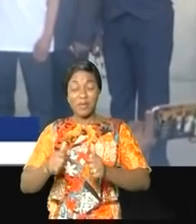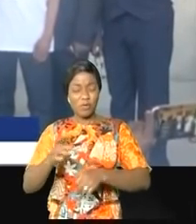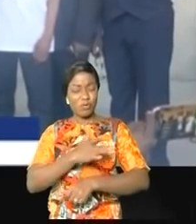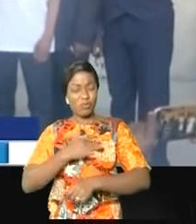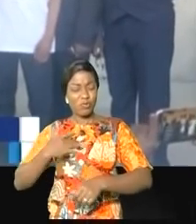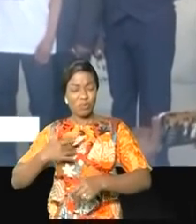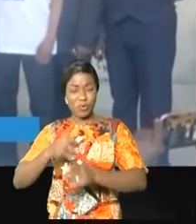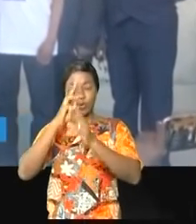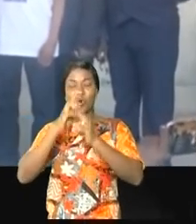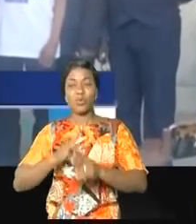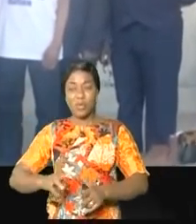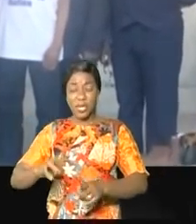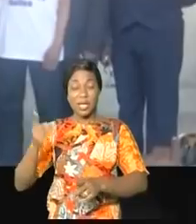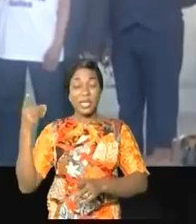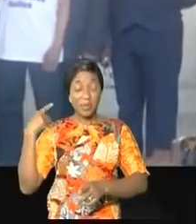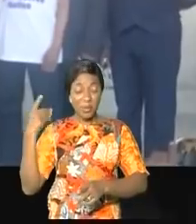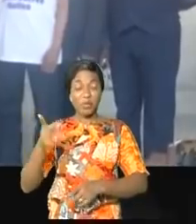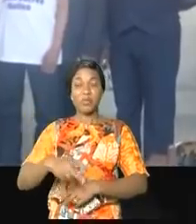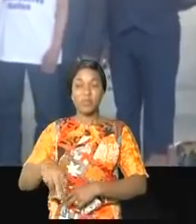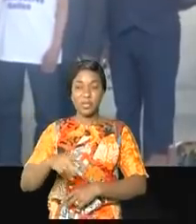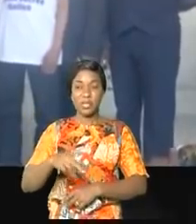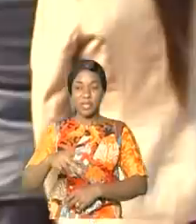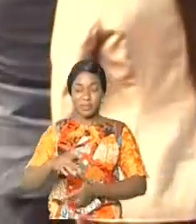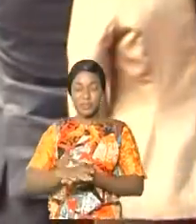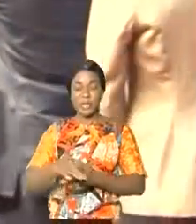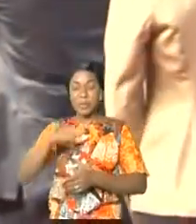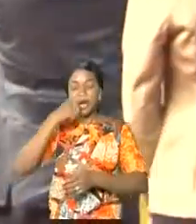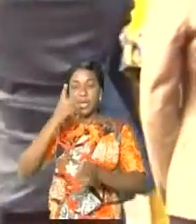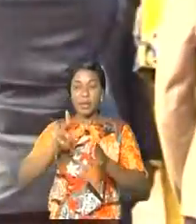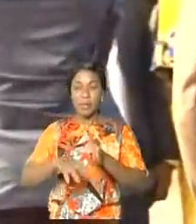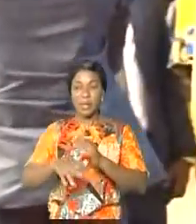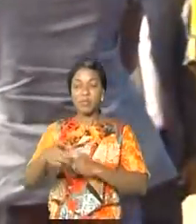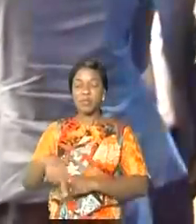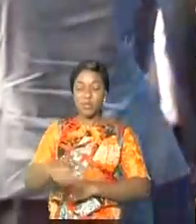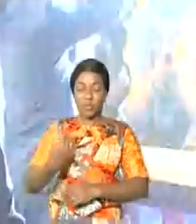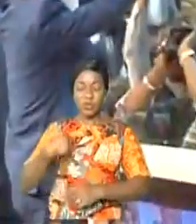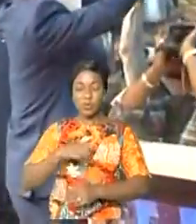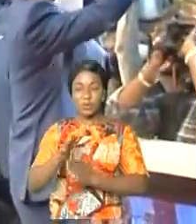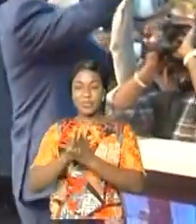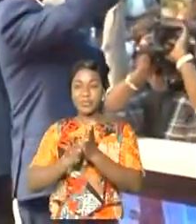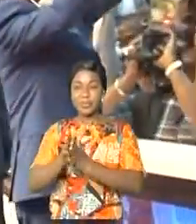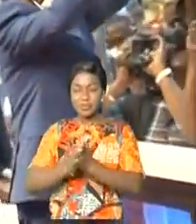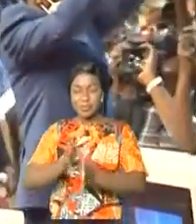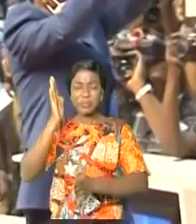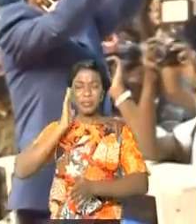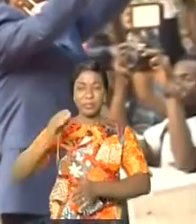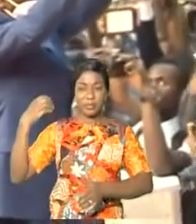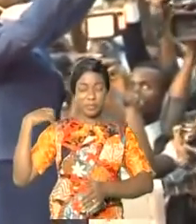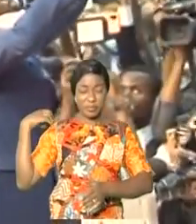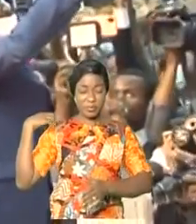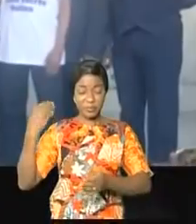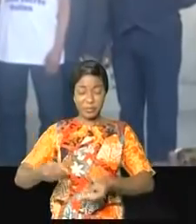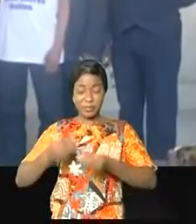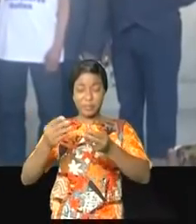tous les honorables députés provinciaux de l'Assemblée provinciale du Congo. Nous vous souhaitons un meilleur mandat en mettant à'avant-plan